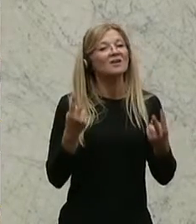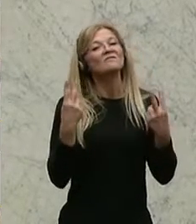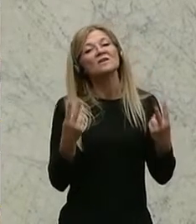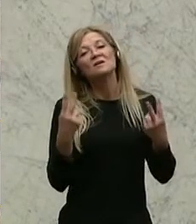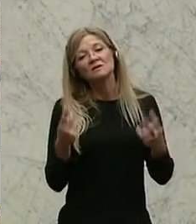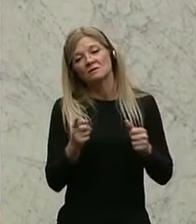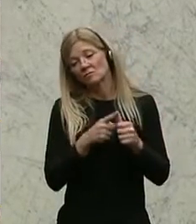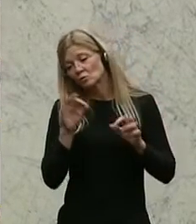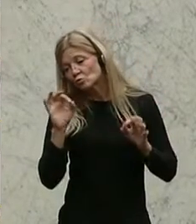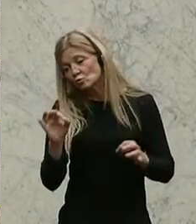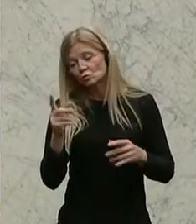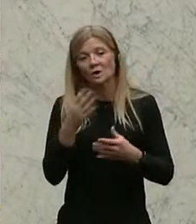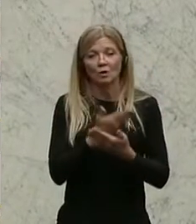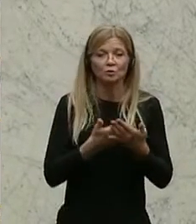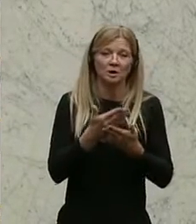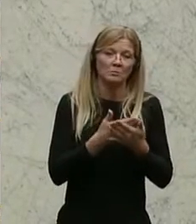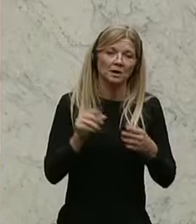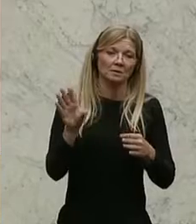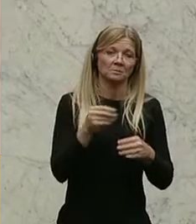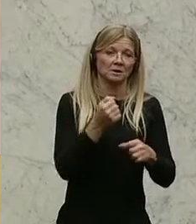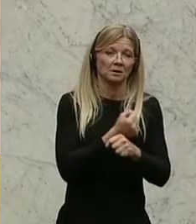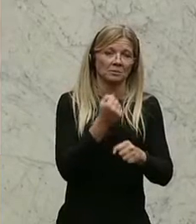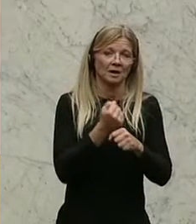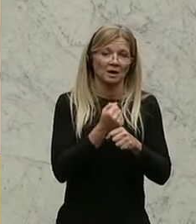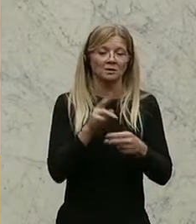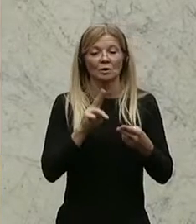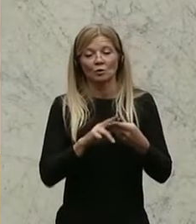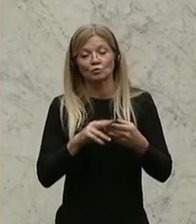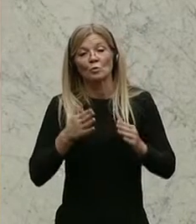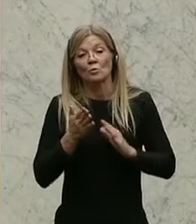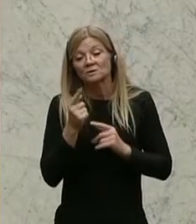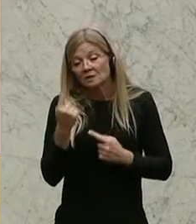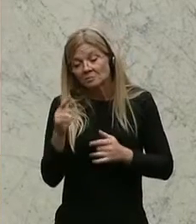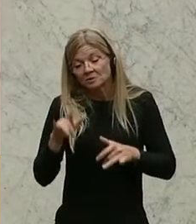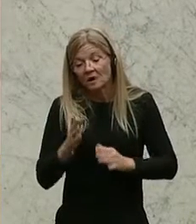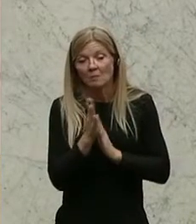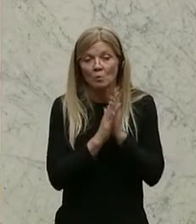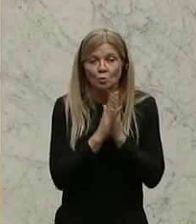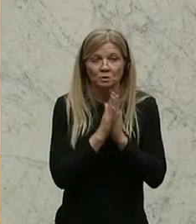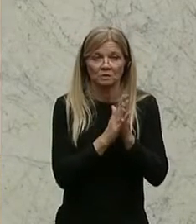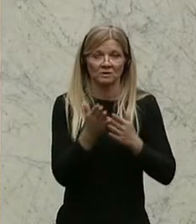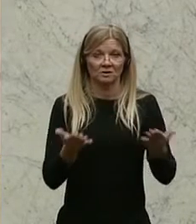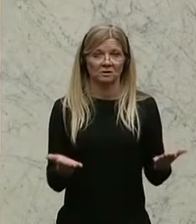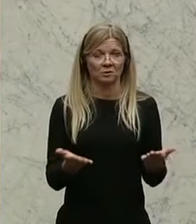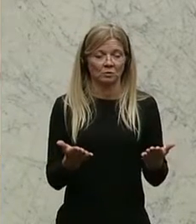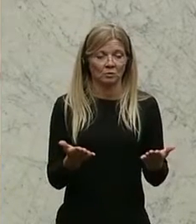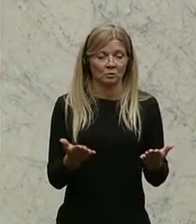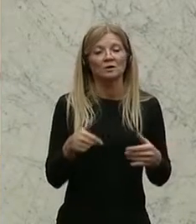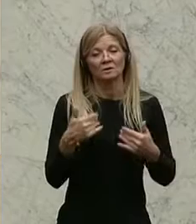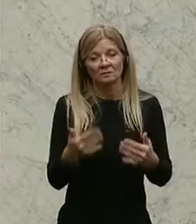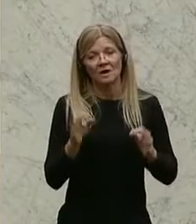ausgebildeten, mit gut motivierten Mitarbeitern. Es darf künftig daher in Ihrem Bereich keine weiteren